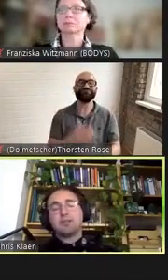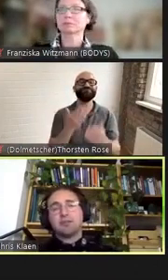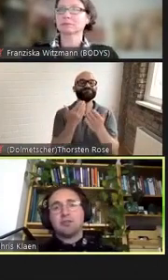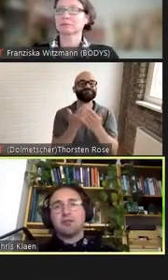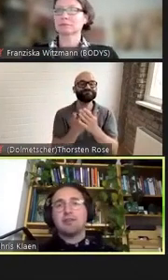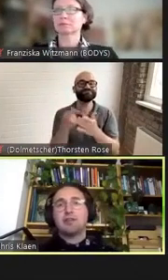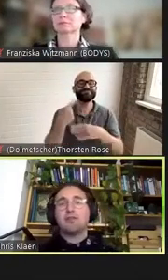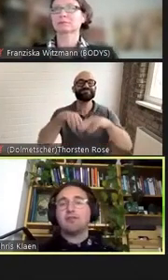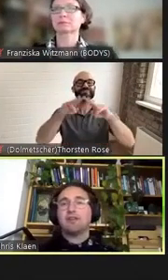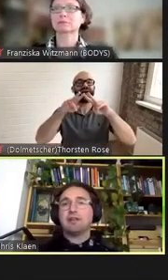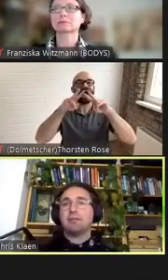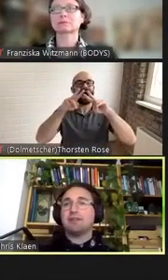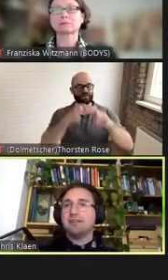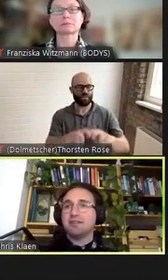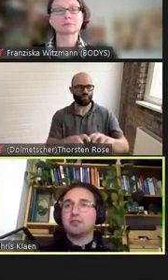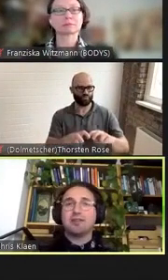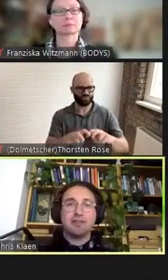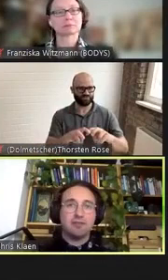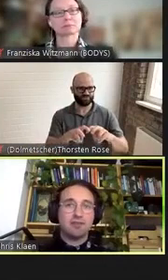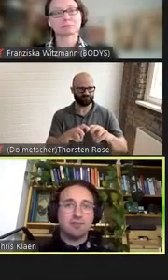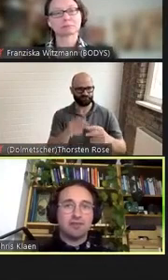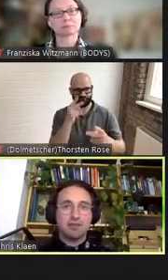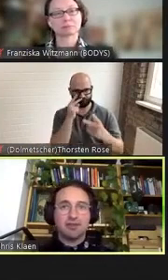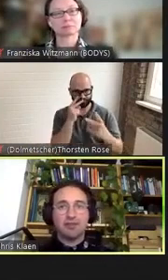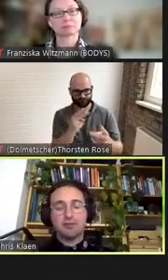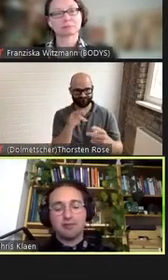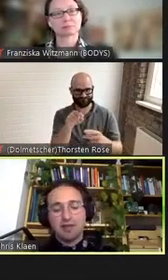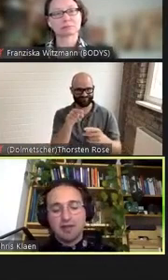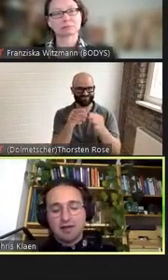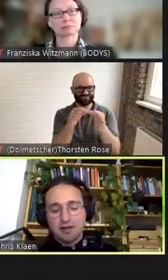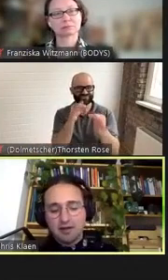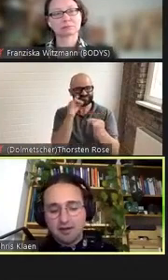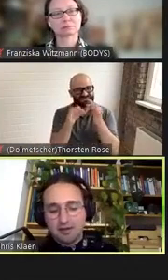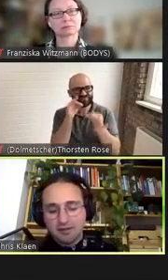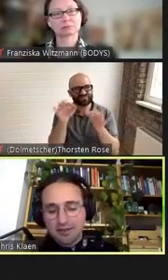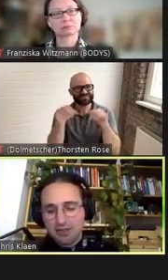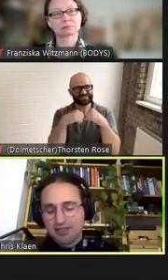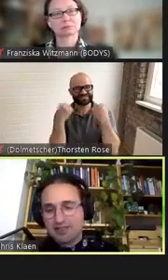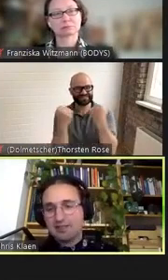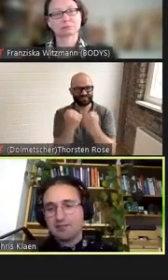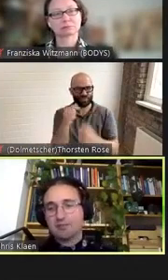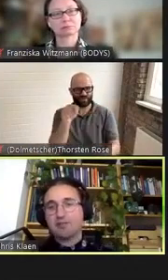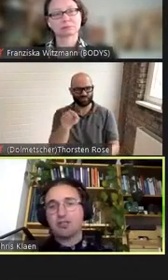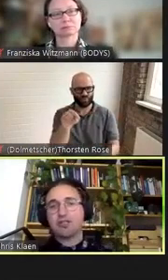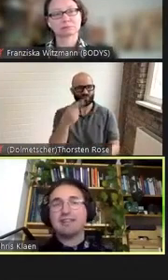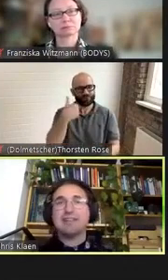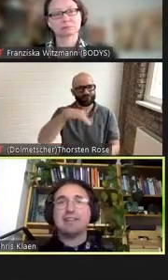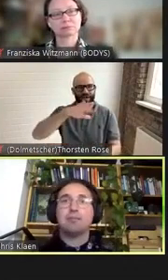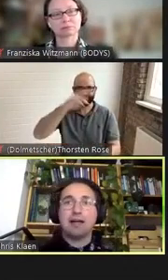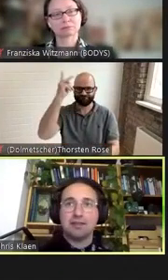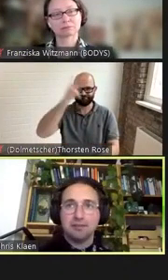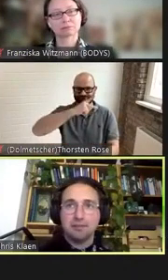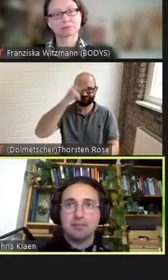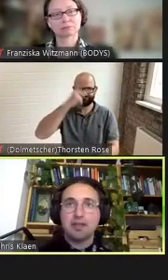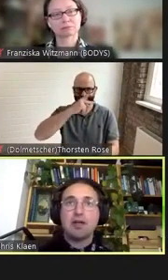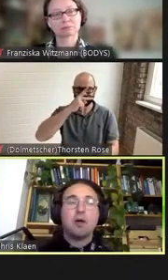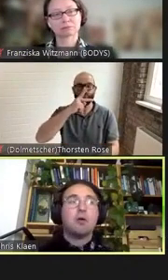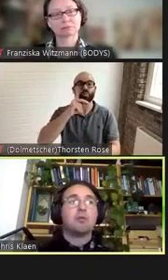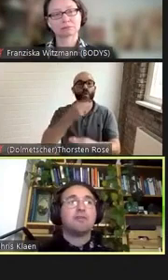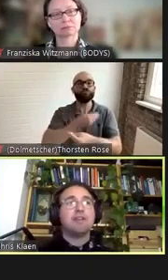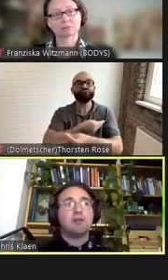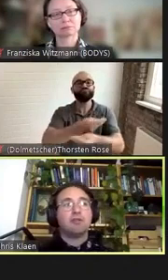zu schauen wie können wir eben diese spezifische Situation verstehen und verständlich machen